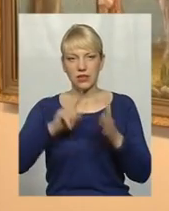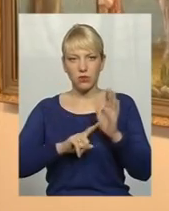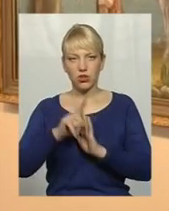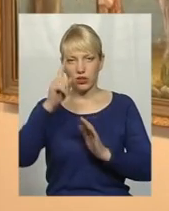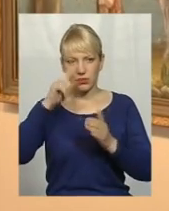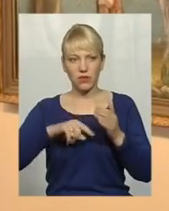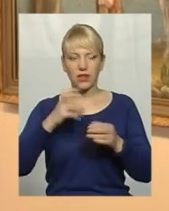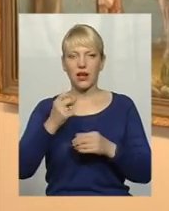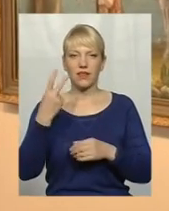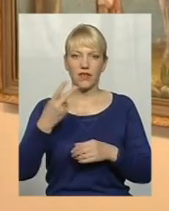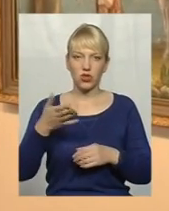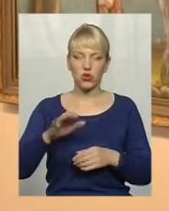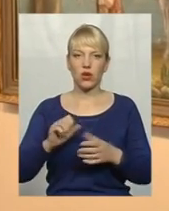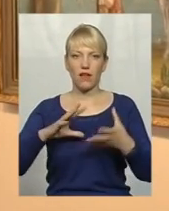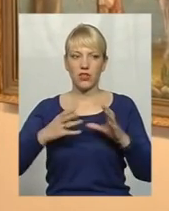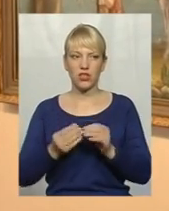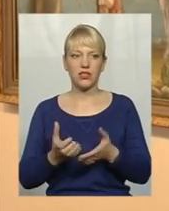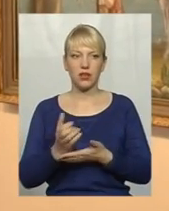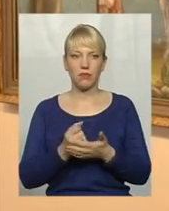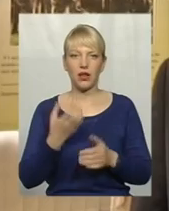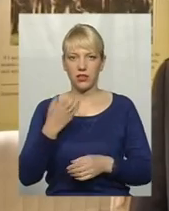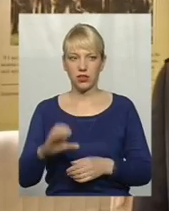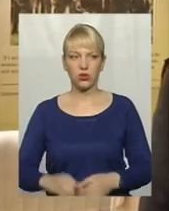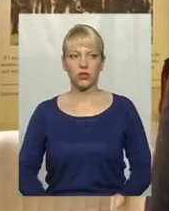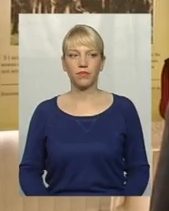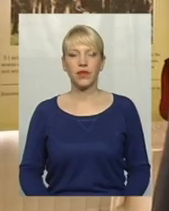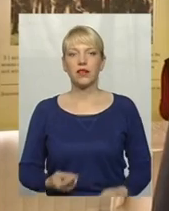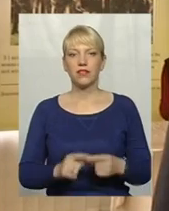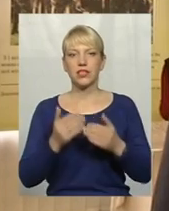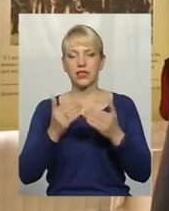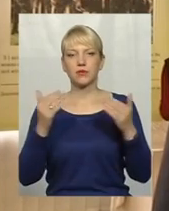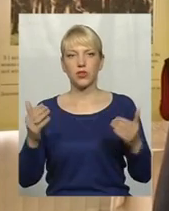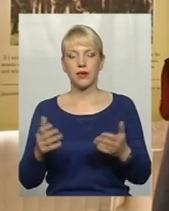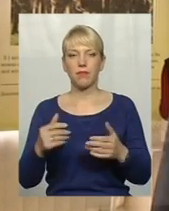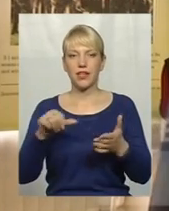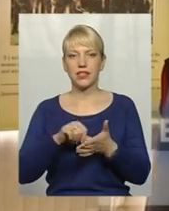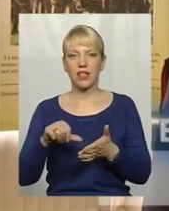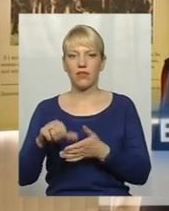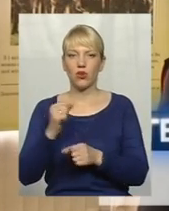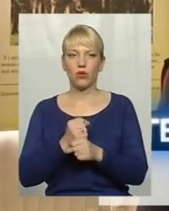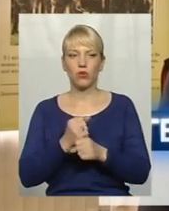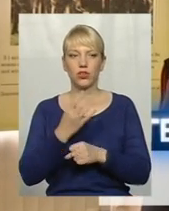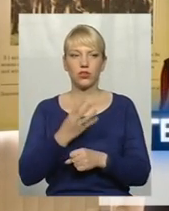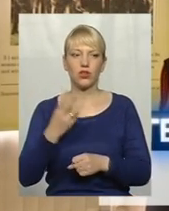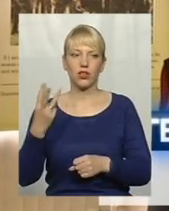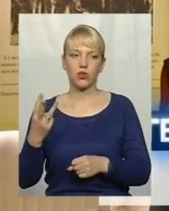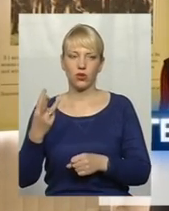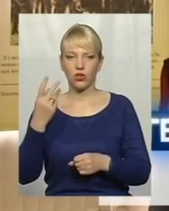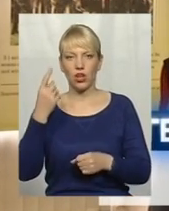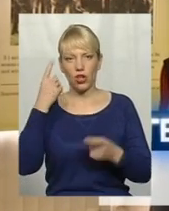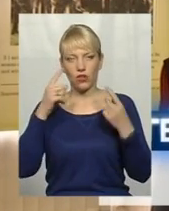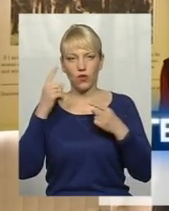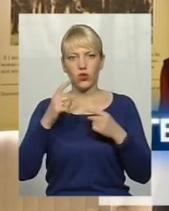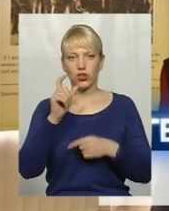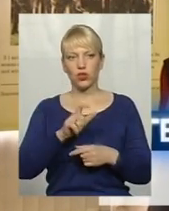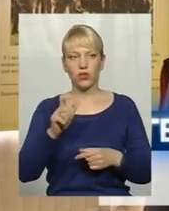-три десятки, та в результаті змогли зібрати майже сотню. В даній експозиції представлено роботи 43 творчих людей,